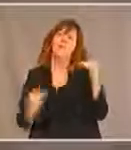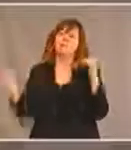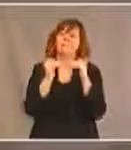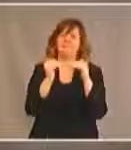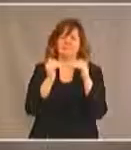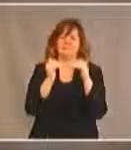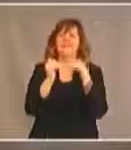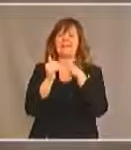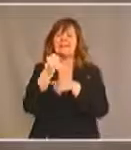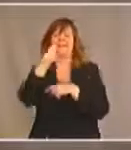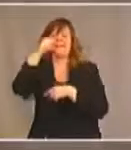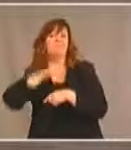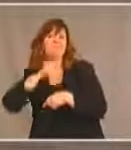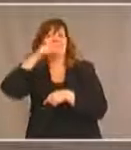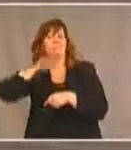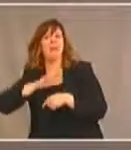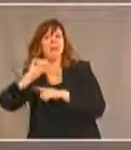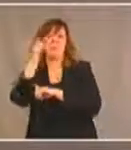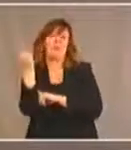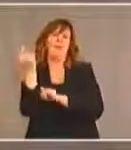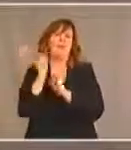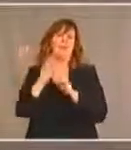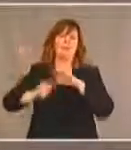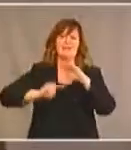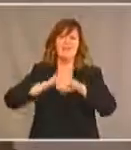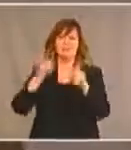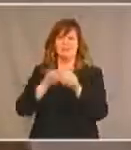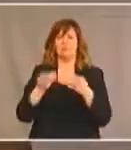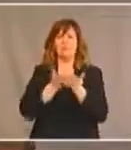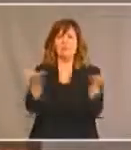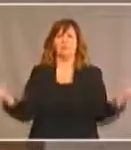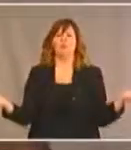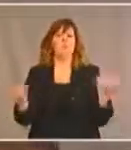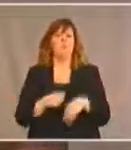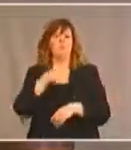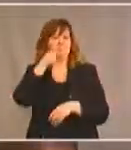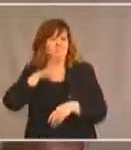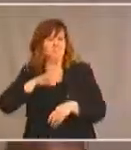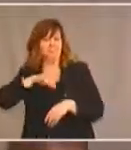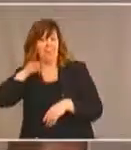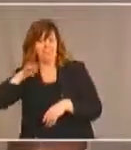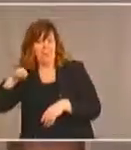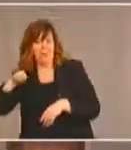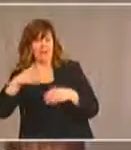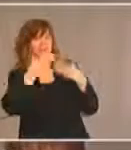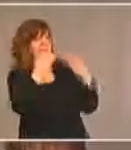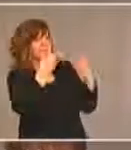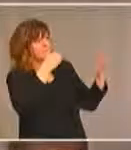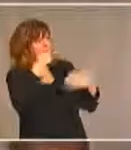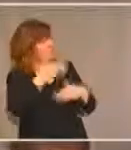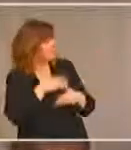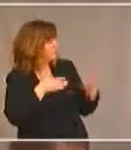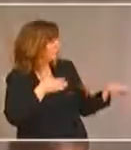filles des Premières Nations et pour nous tous. Merci, Candice. Merci de nous avoir rappelé